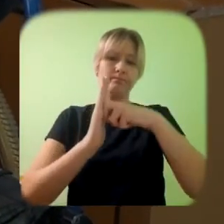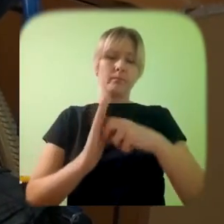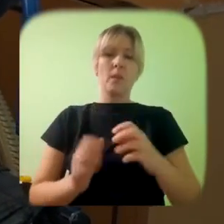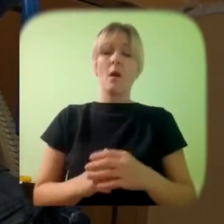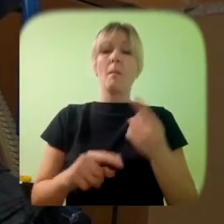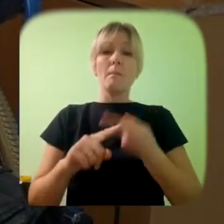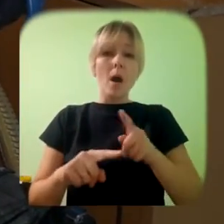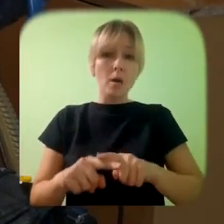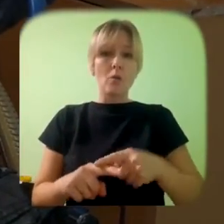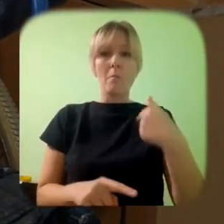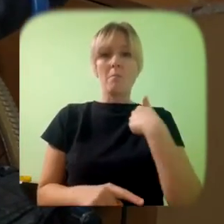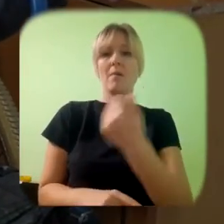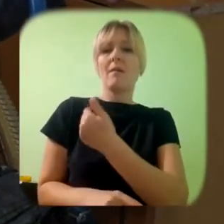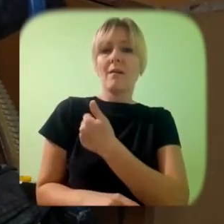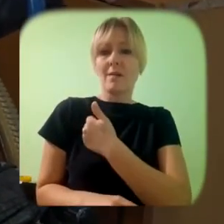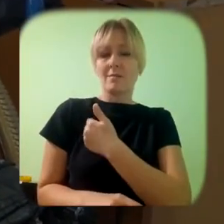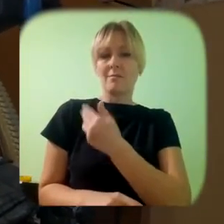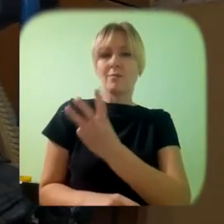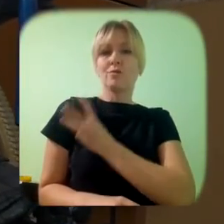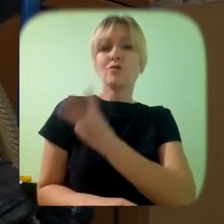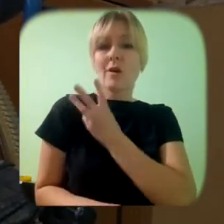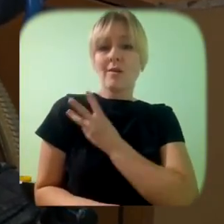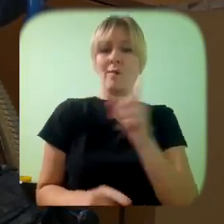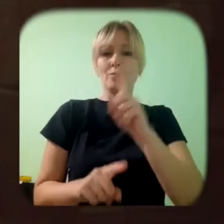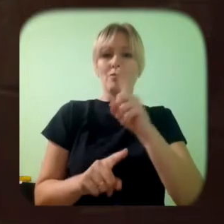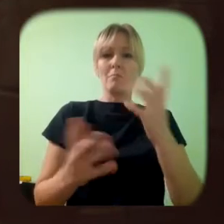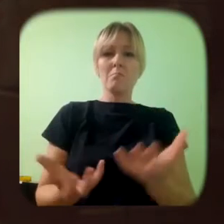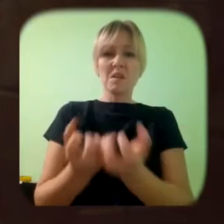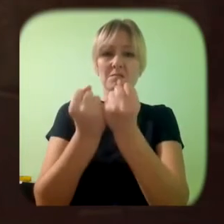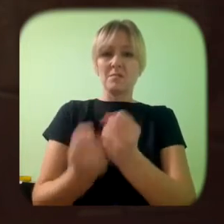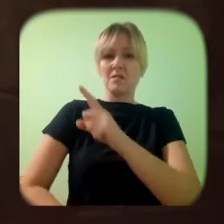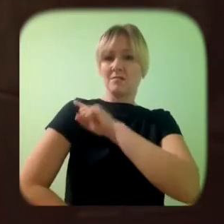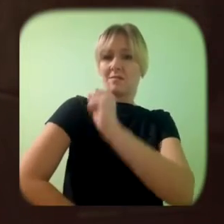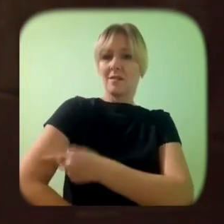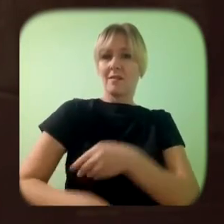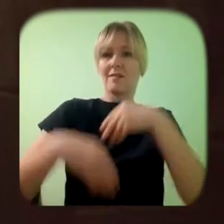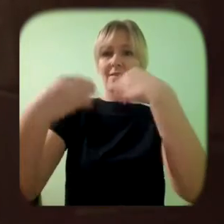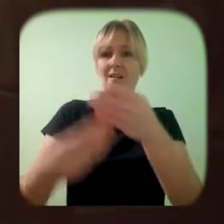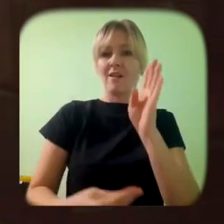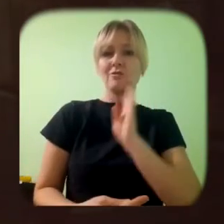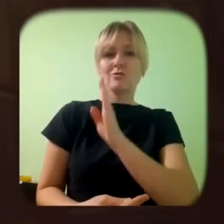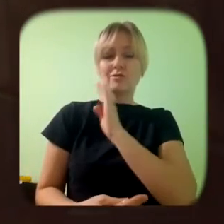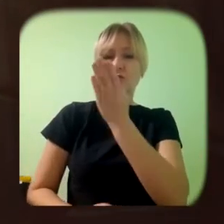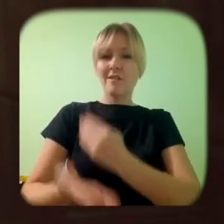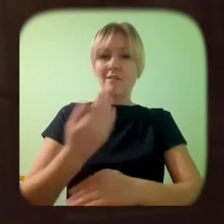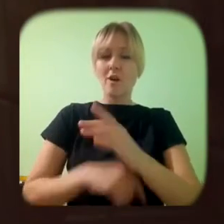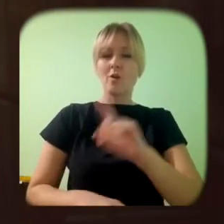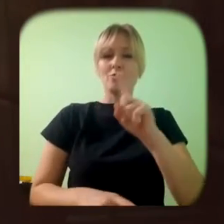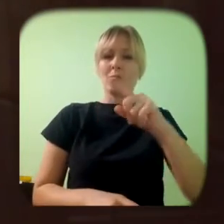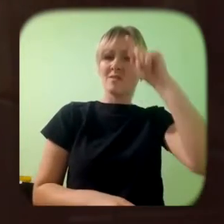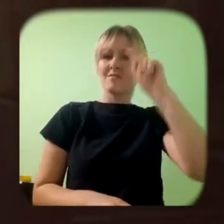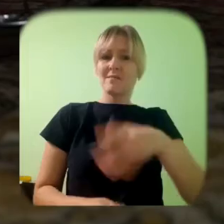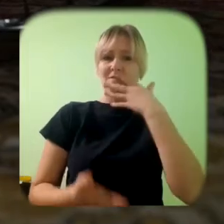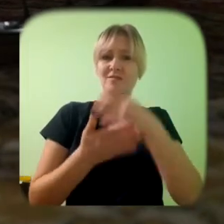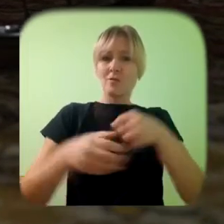stigmă, vorbesc de stereotipuri prejudecăți. Prin această inițiativă, în particular, ne dorim ca să împuternicim femeile,